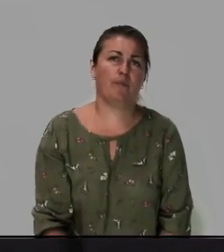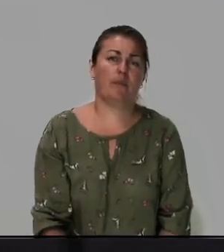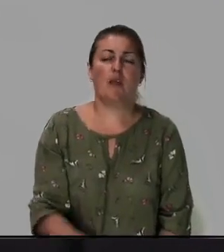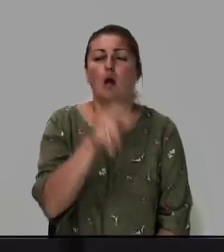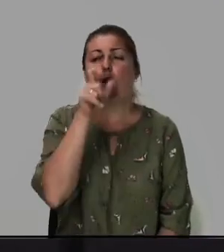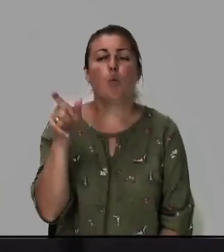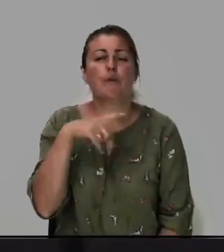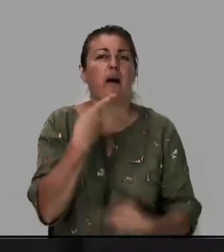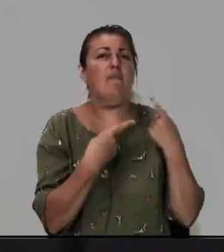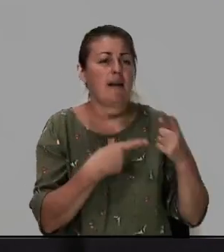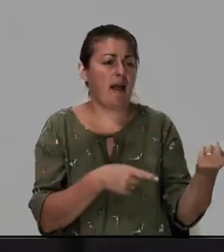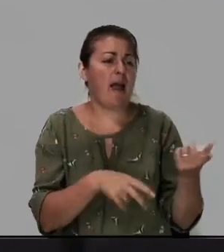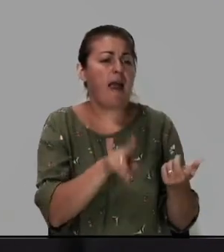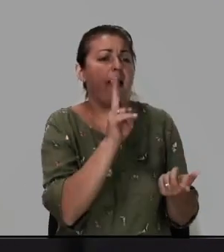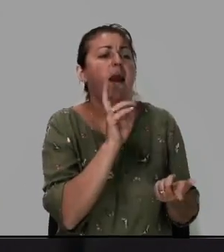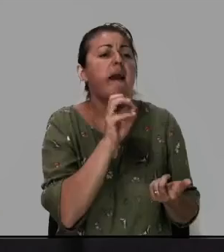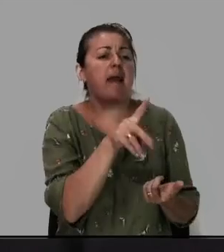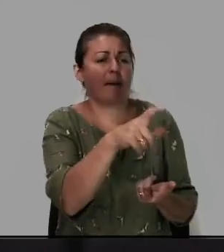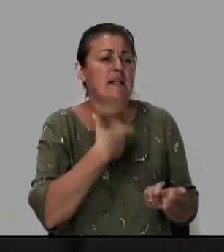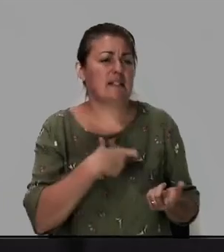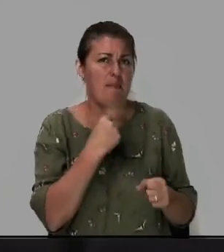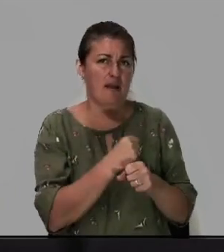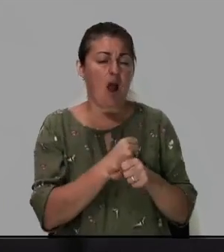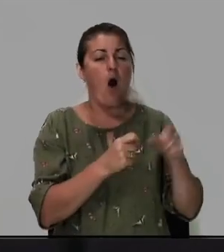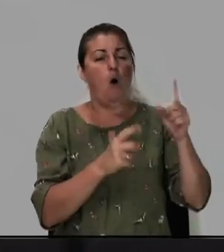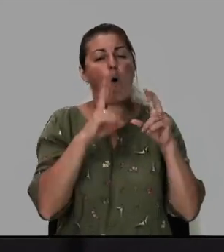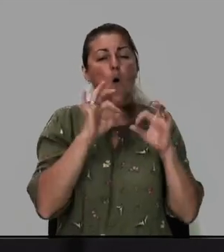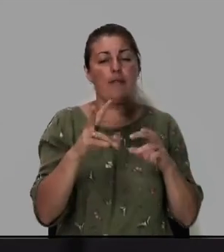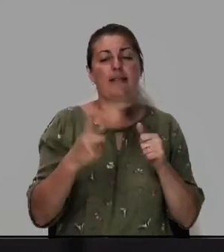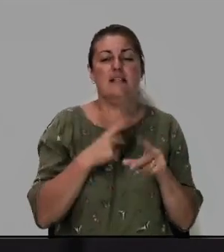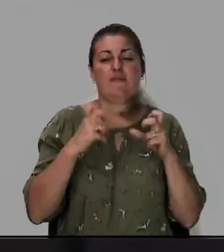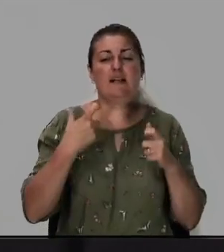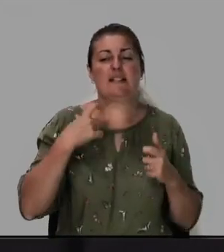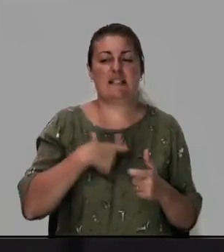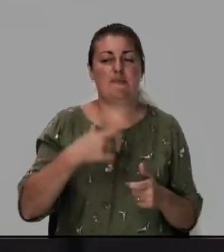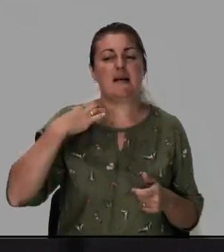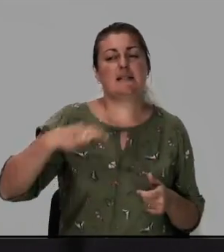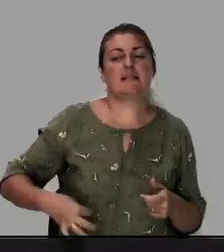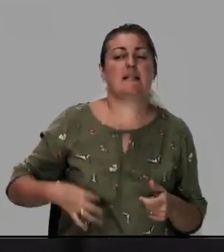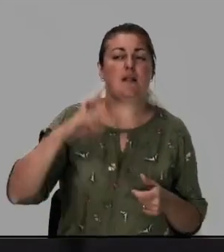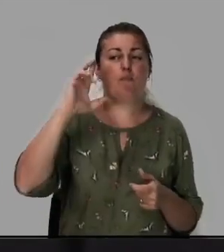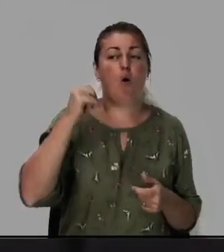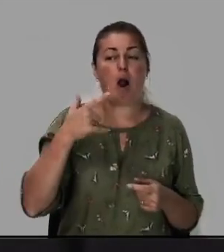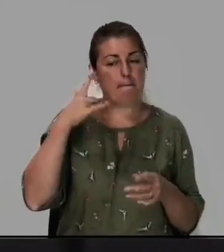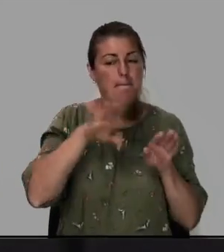Люди говорили, кем ты себя делаешь? Он назвал себя Сыном Божьим, приравнял себя Богу.